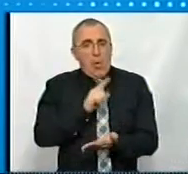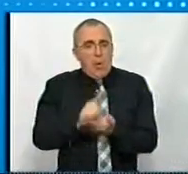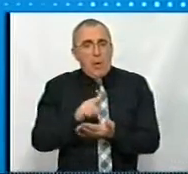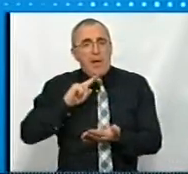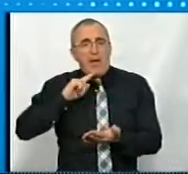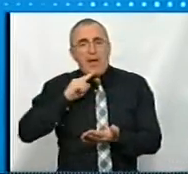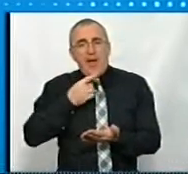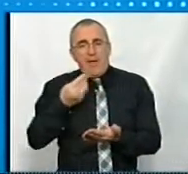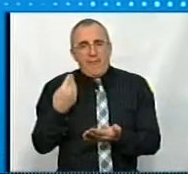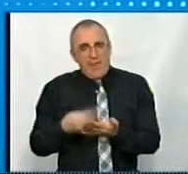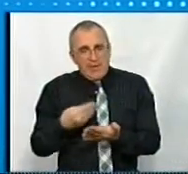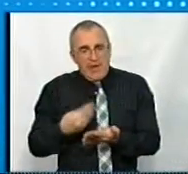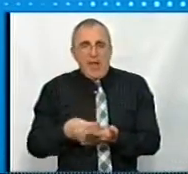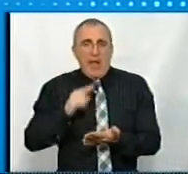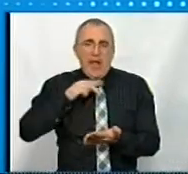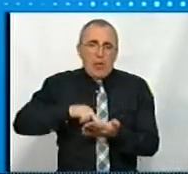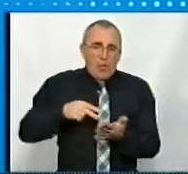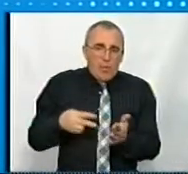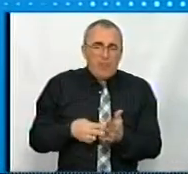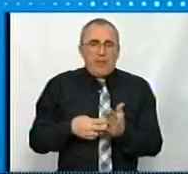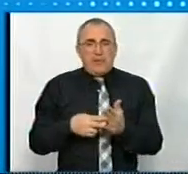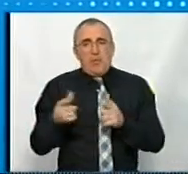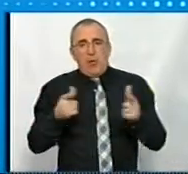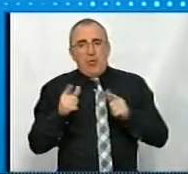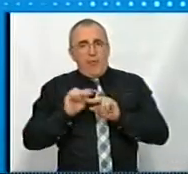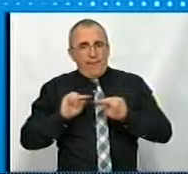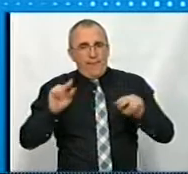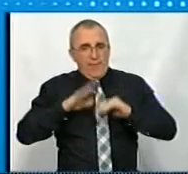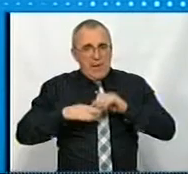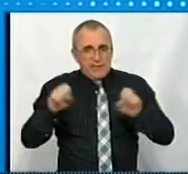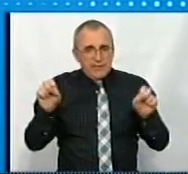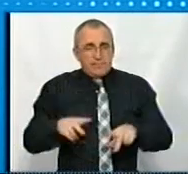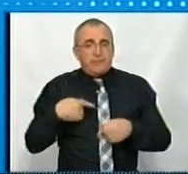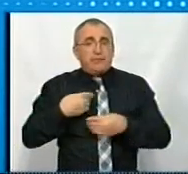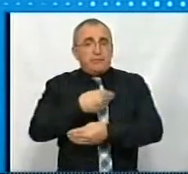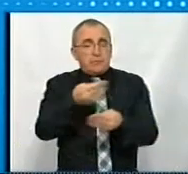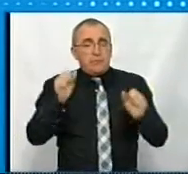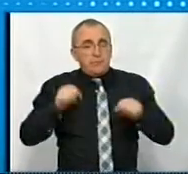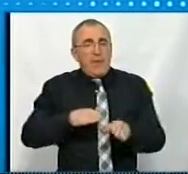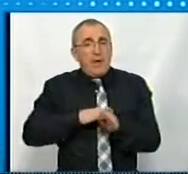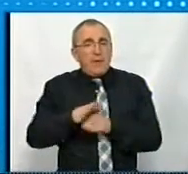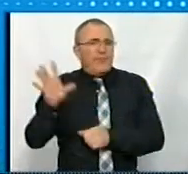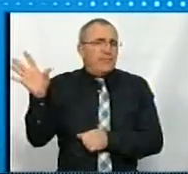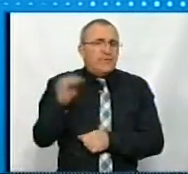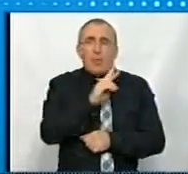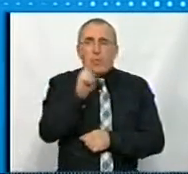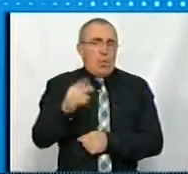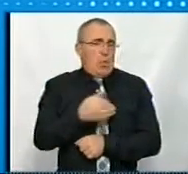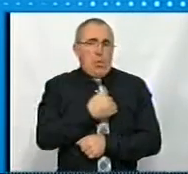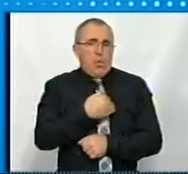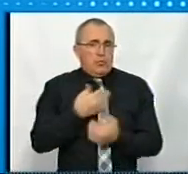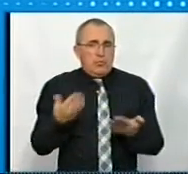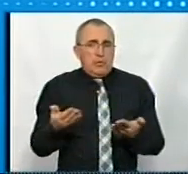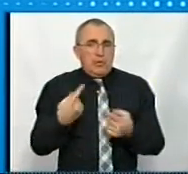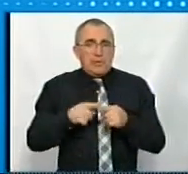економічному плані, в плані підготовки фахів, і таке інше. Так от, ми даємо можливість реалізуватися всім, хто хоче. І